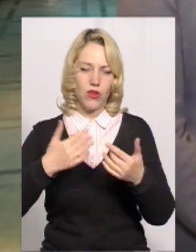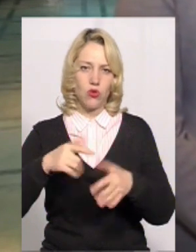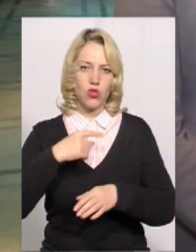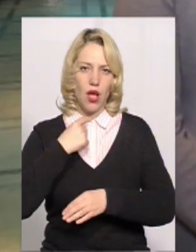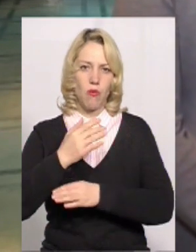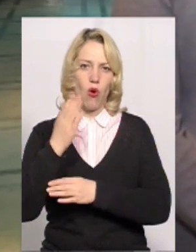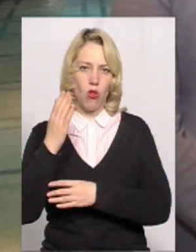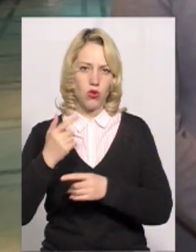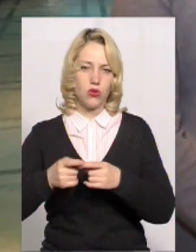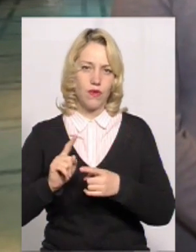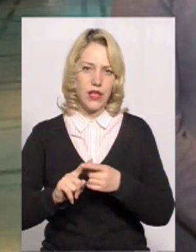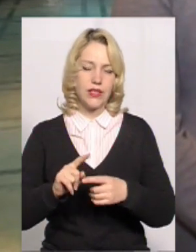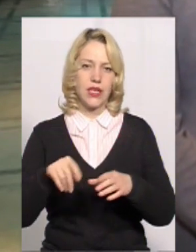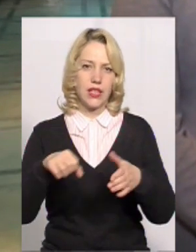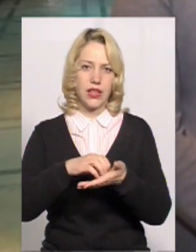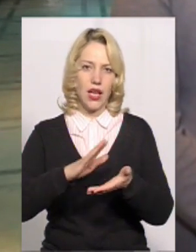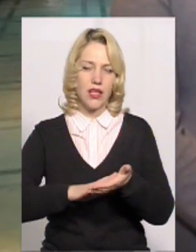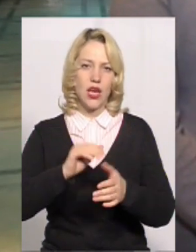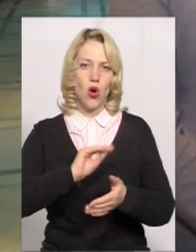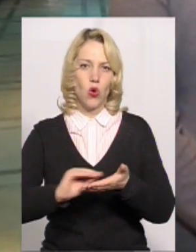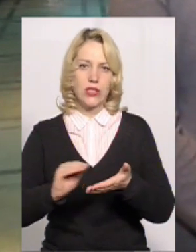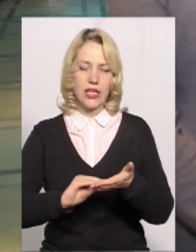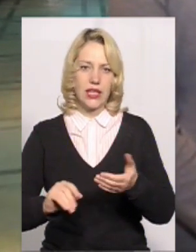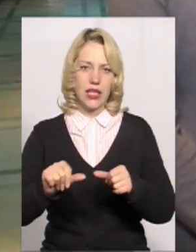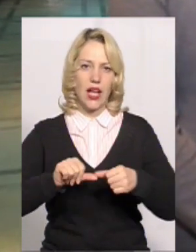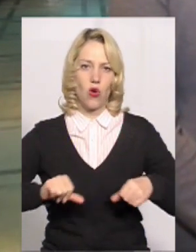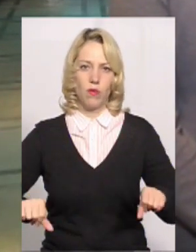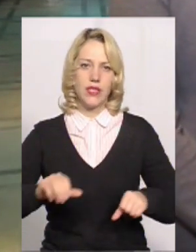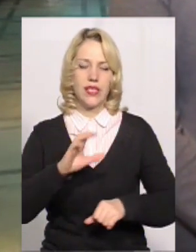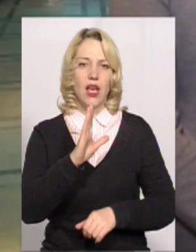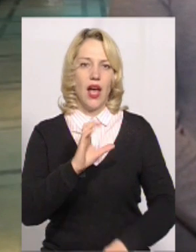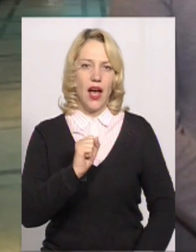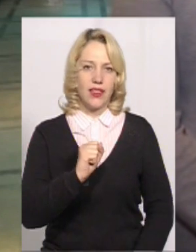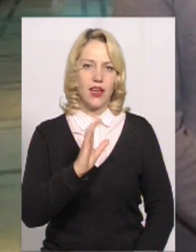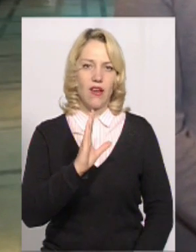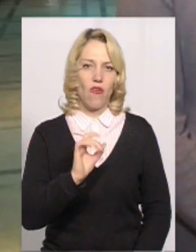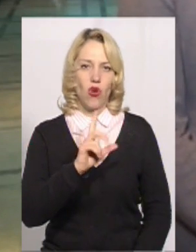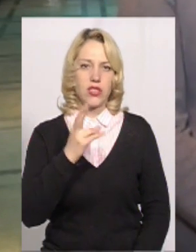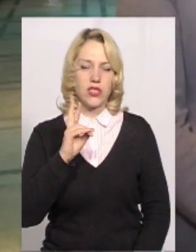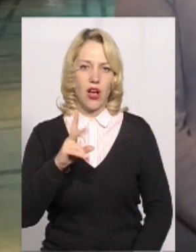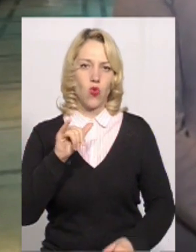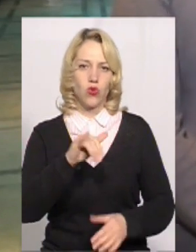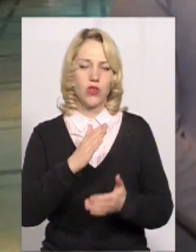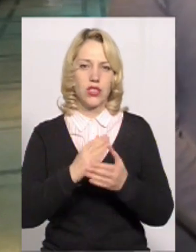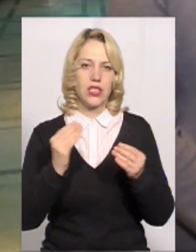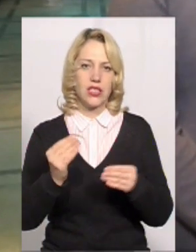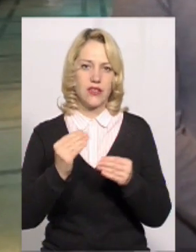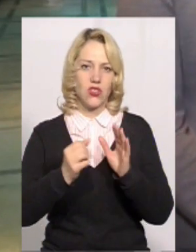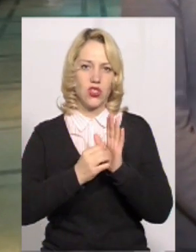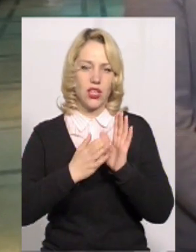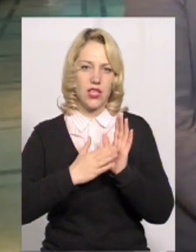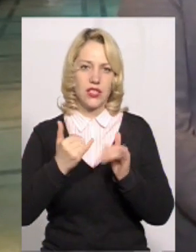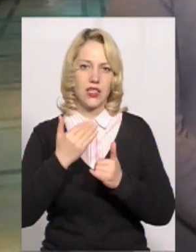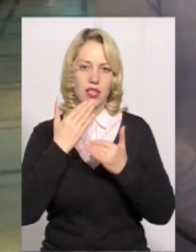вже проголосувало. Такі дані у секретаря комісії Андрія Возняка. Втім, у нього зараз є свіжі дані, і зараз ми її